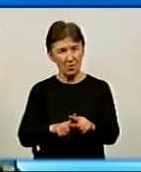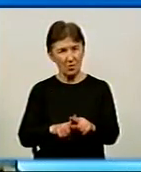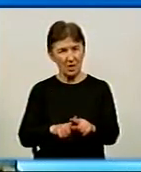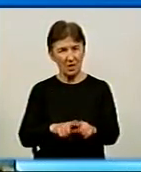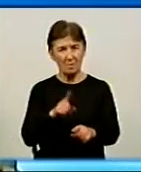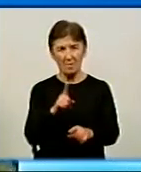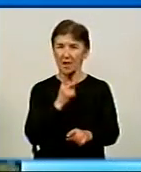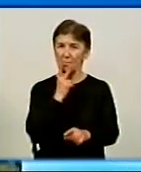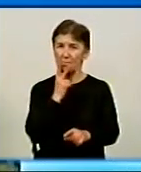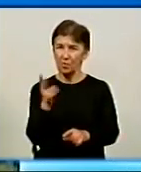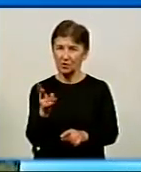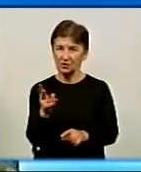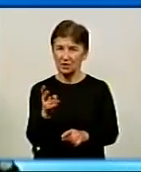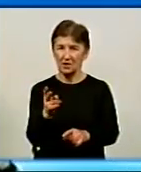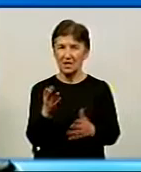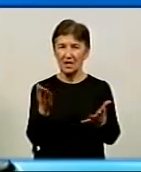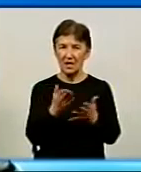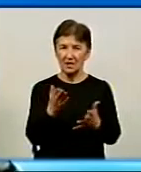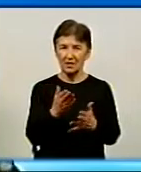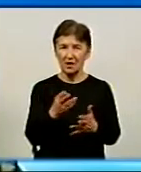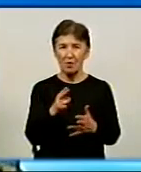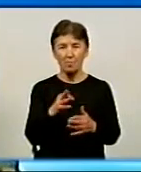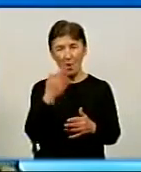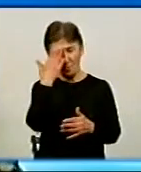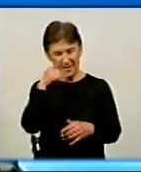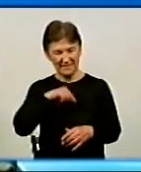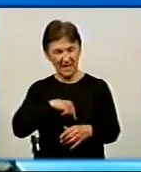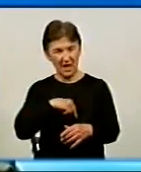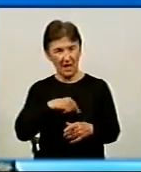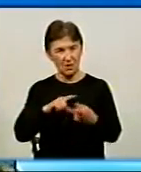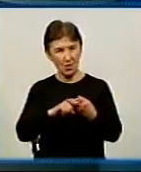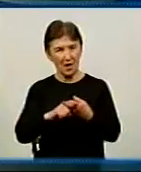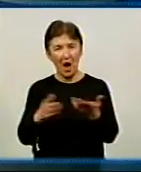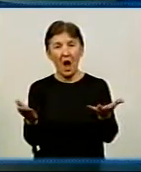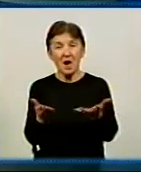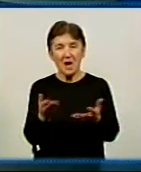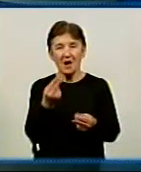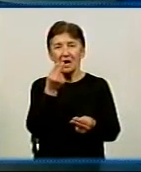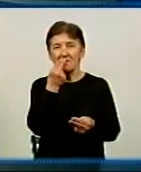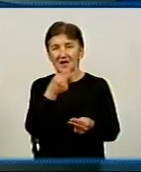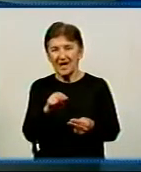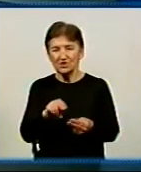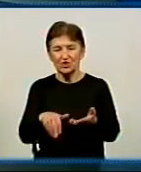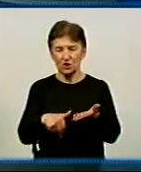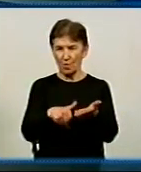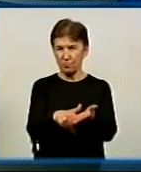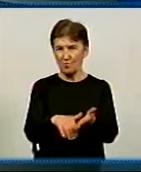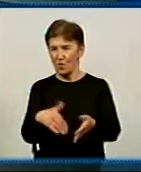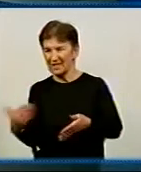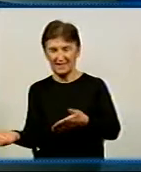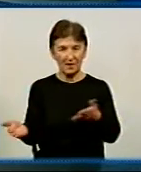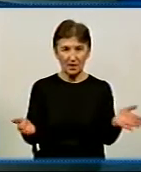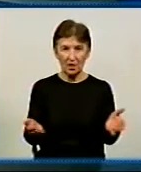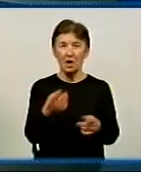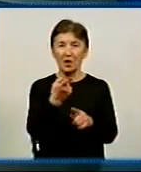тоді вже бачимо, чи це по психології, чи по капеланству. Як краще допомогти людині, цій конкретній людині. Тому психологи повинні